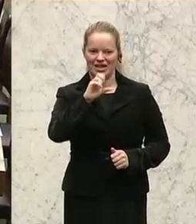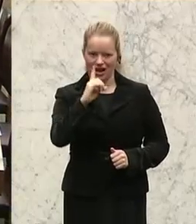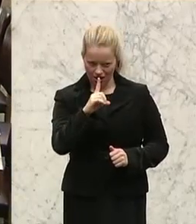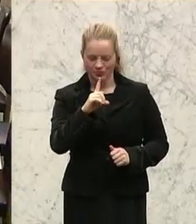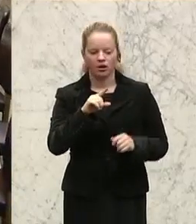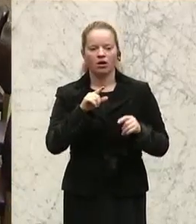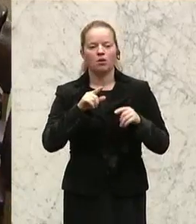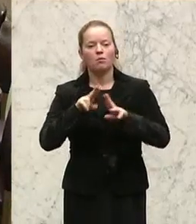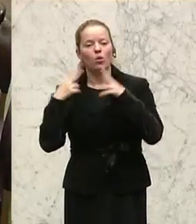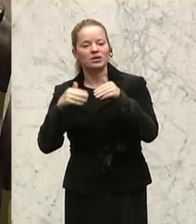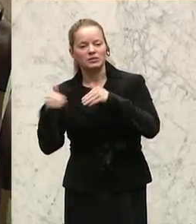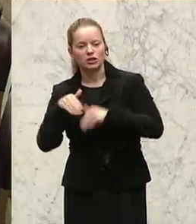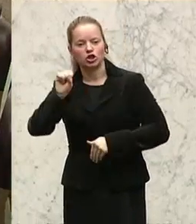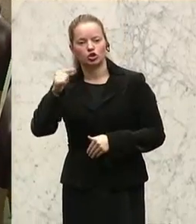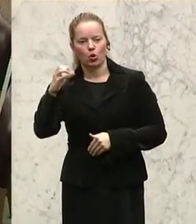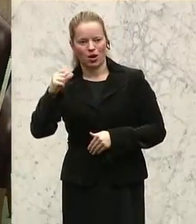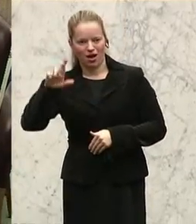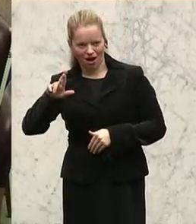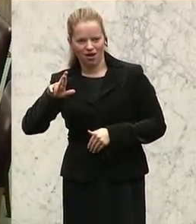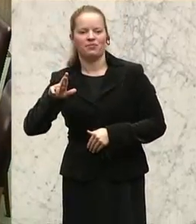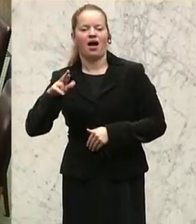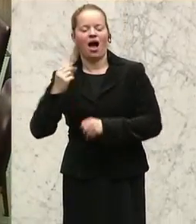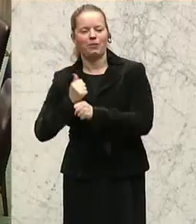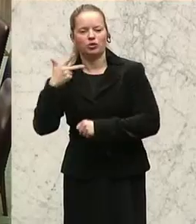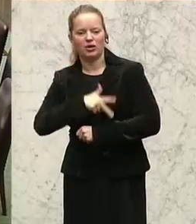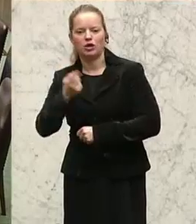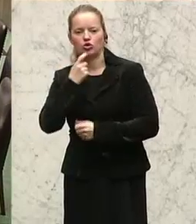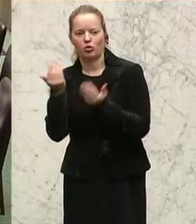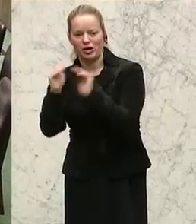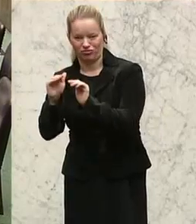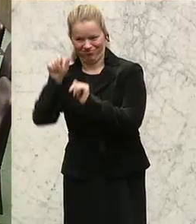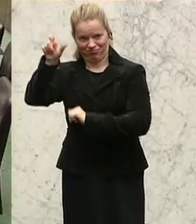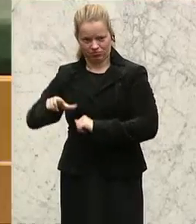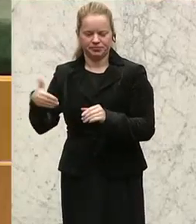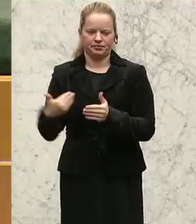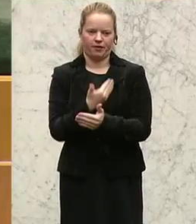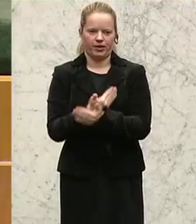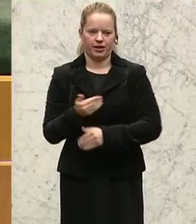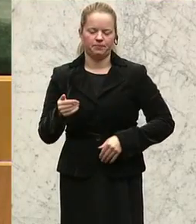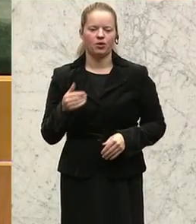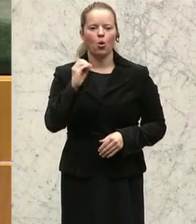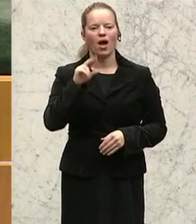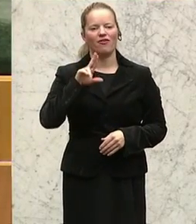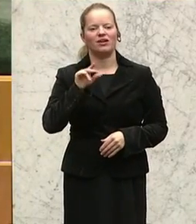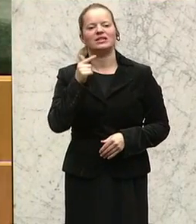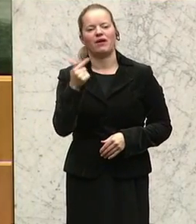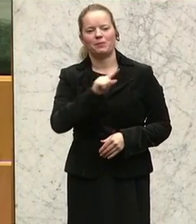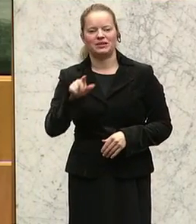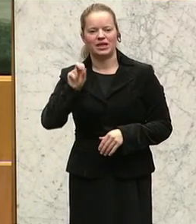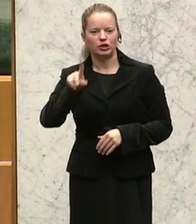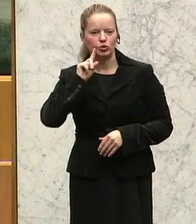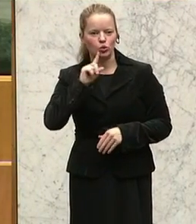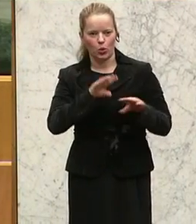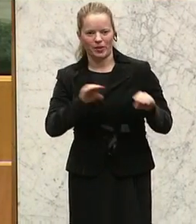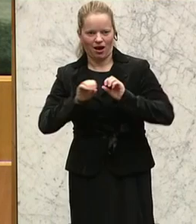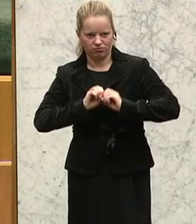und Konsumentenschutz, Alois Stöger, vertreten. Ich gebe bekannt, dass diese Sitzung von ORF 2 bis 13 Uhr übertragen wird.